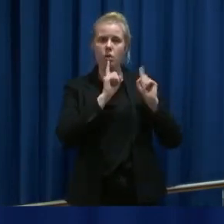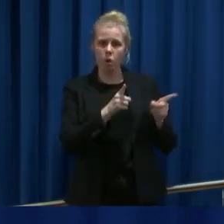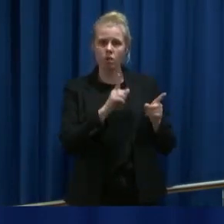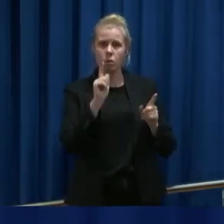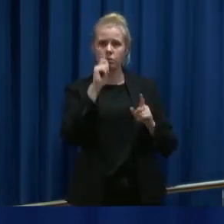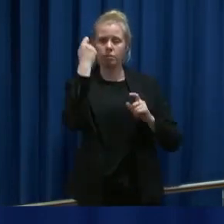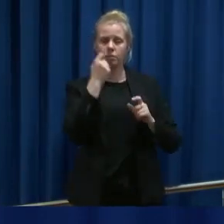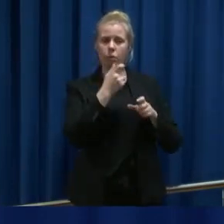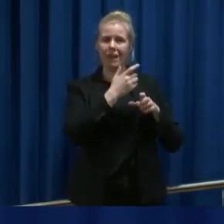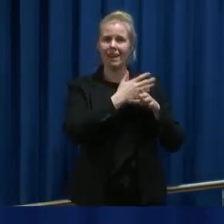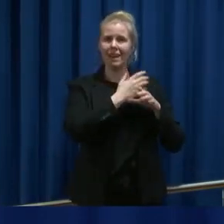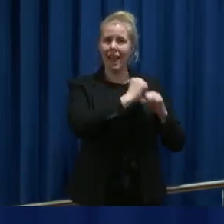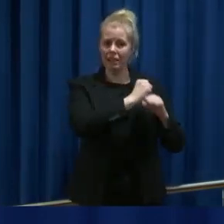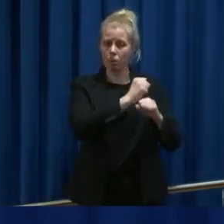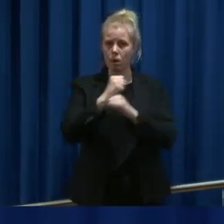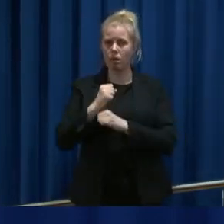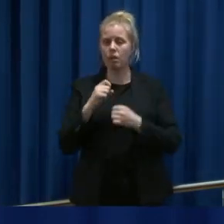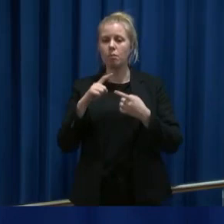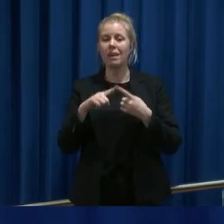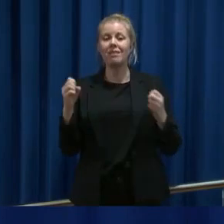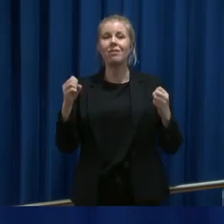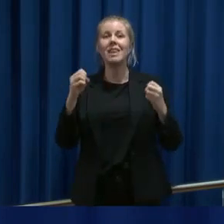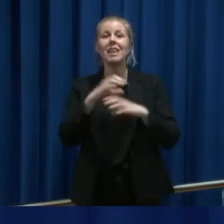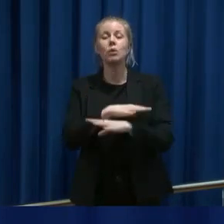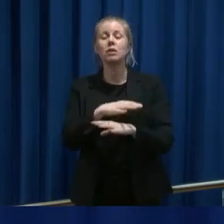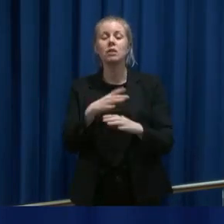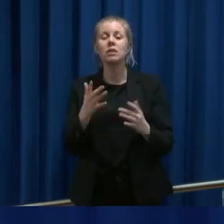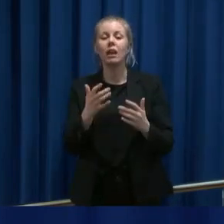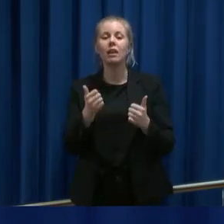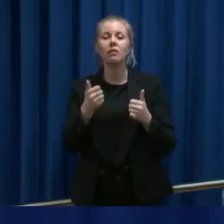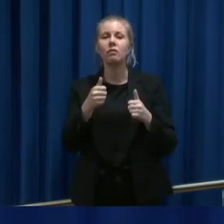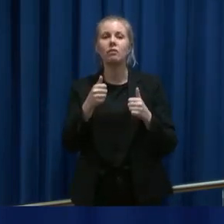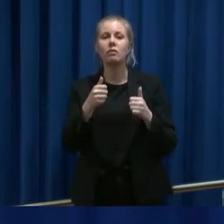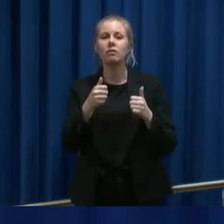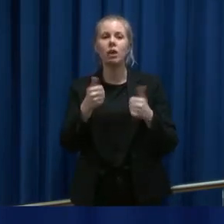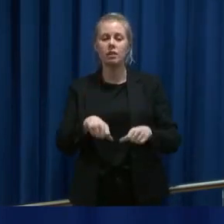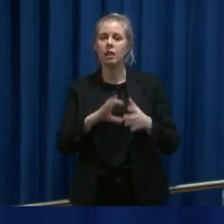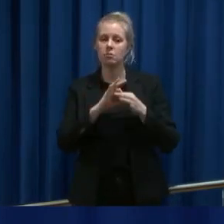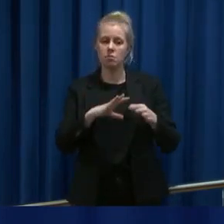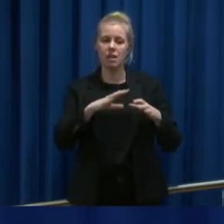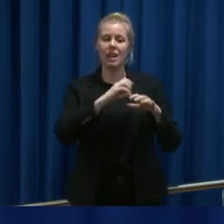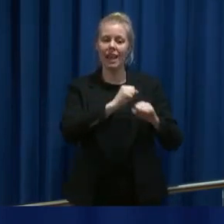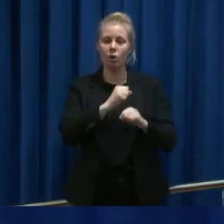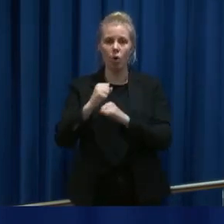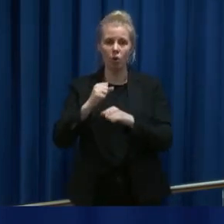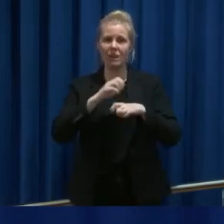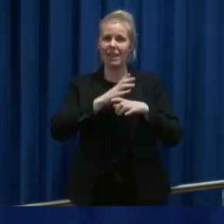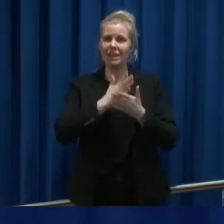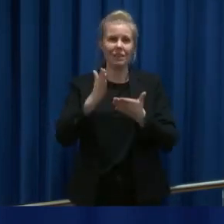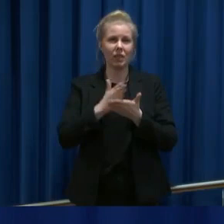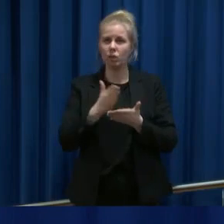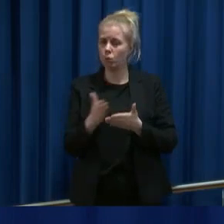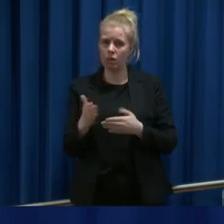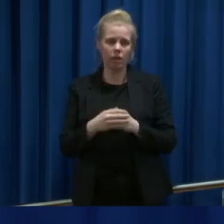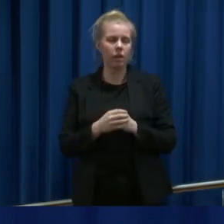og så er ikke dette viruset spesielt vanskelig å ha med å gjøre heldigvis når det gjelder renhold og desinfeksjon. Men vi har